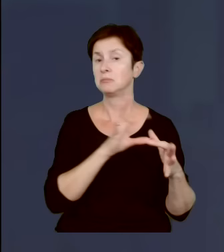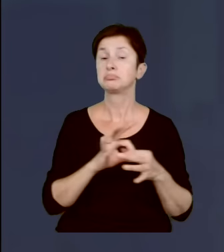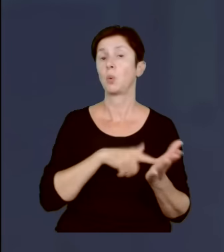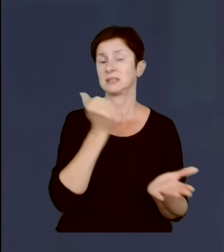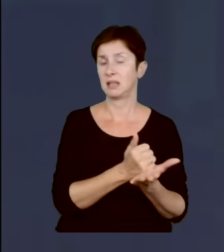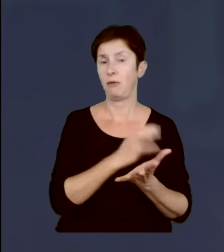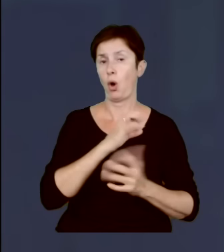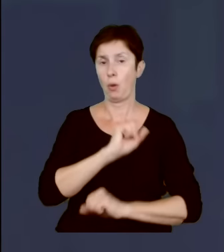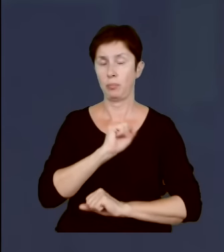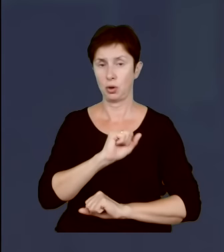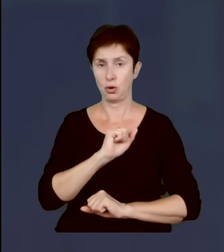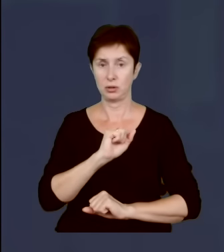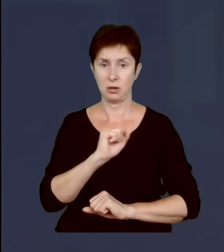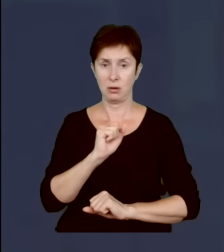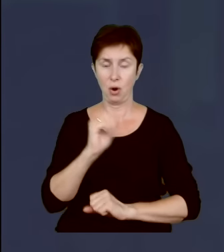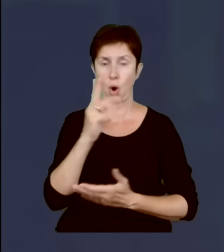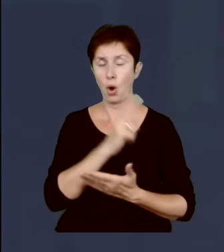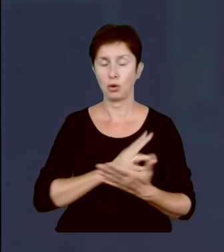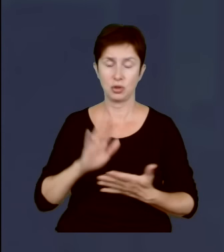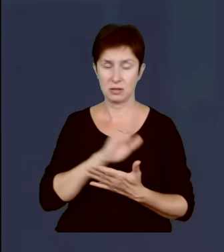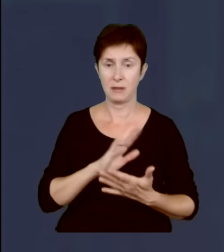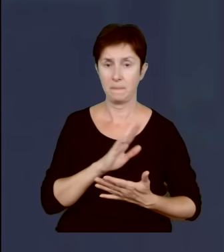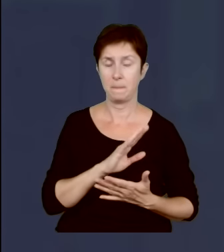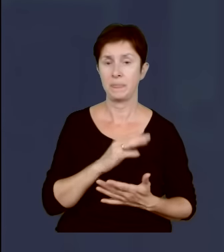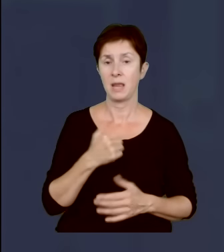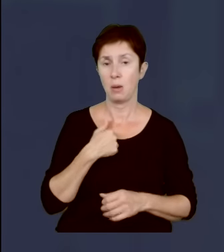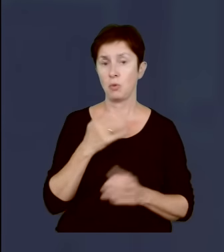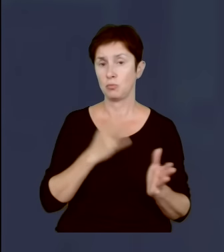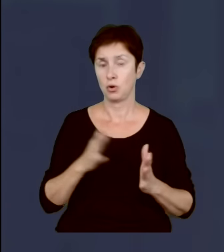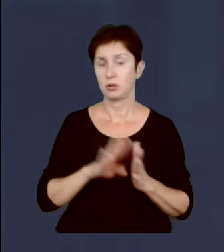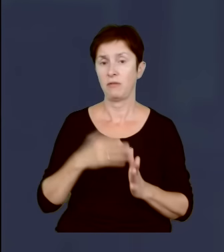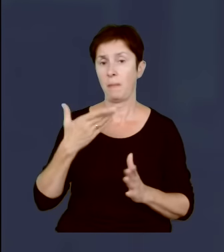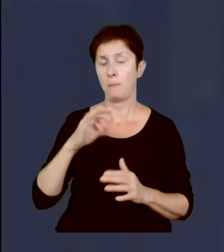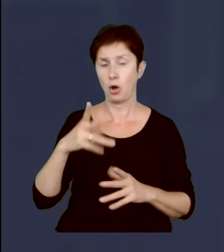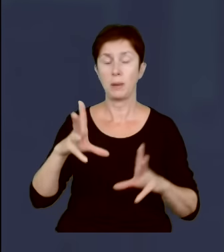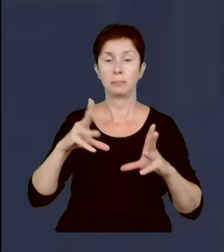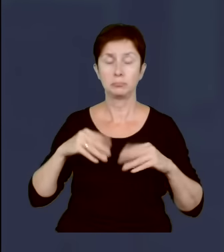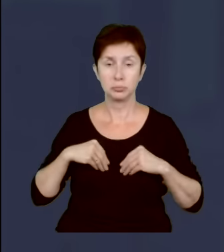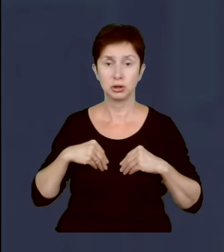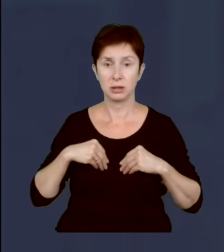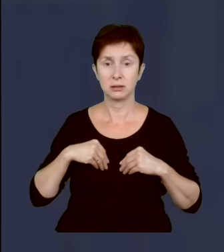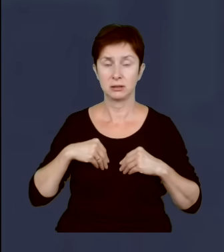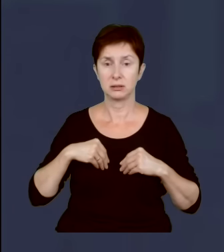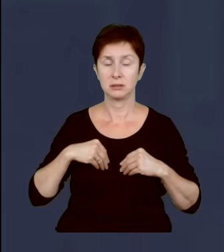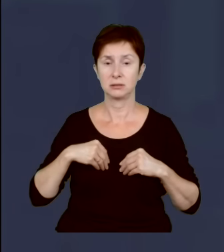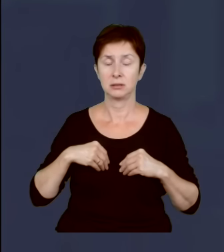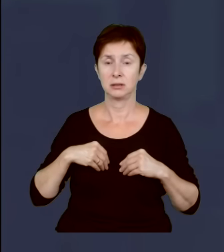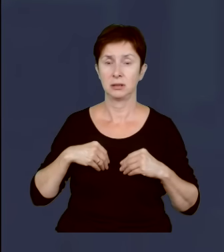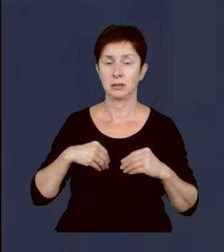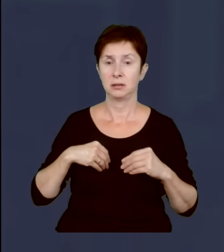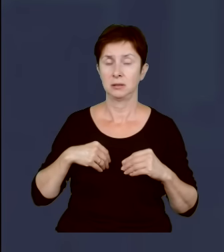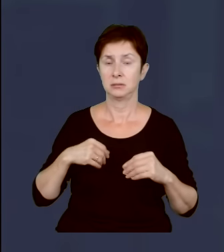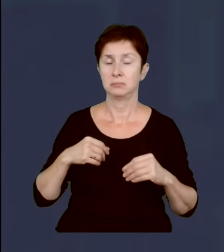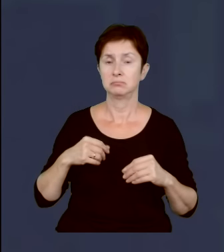ojczyzny, opracowanej w Ministerstwie Obrony Narodowej, przyjętej dzięki przywództwu politycznemu Pana Premiera Jarosława